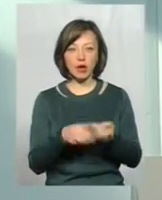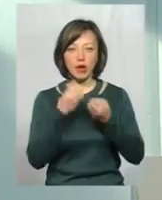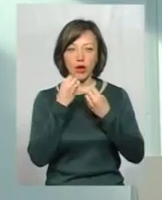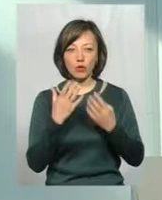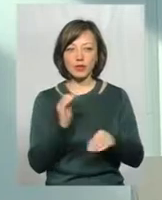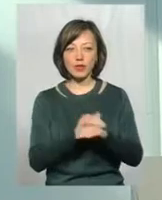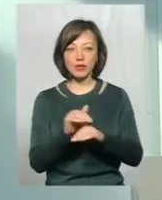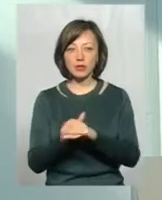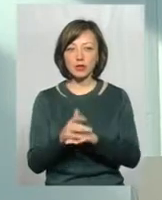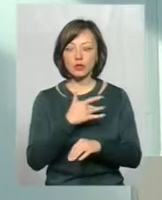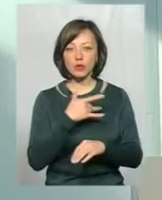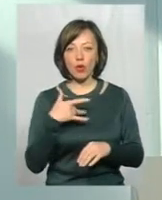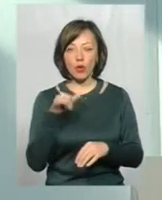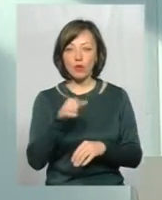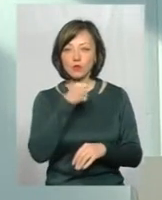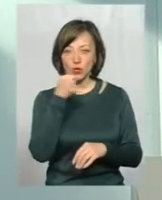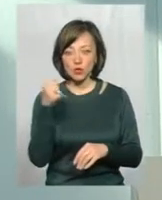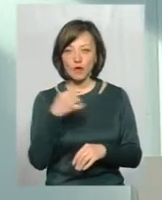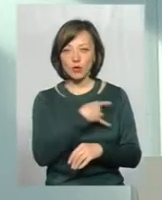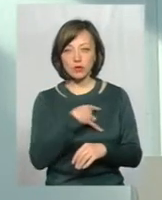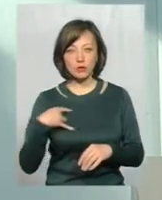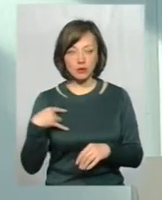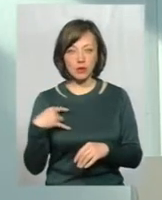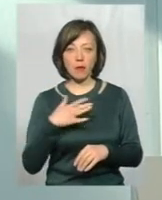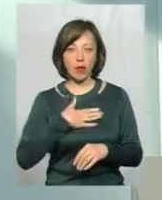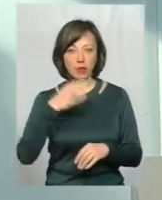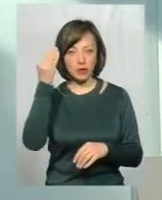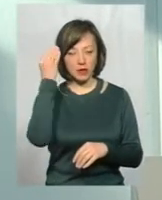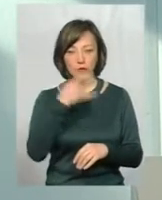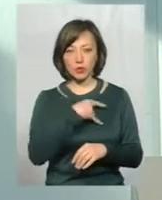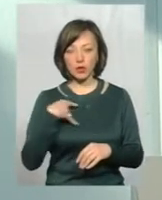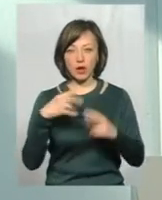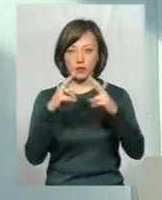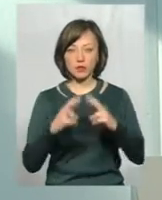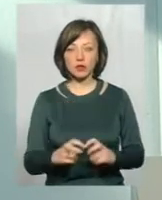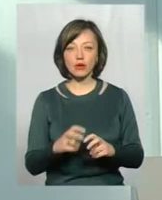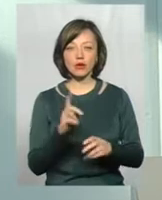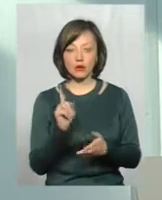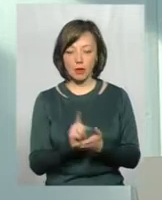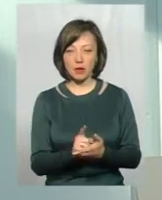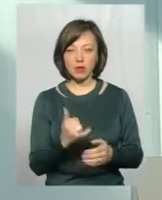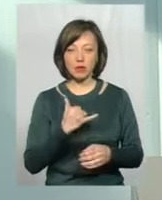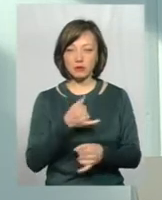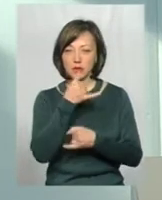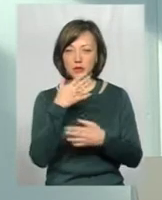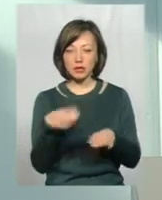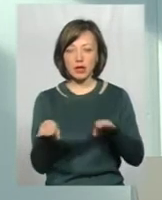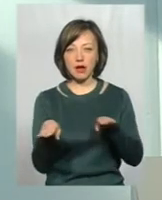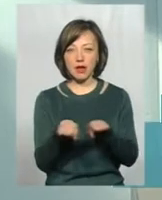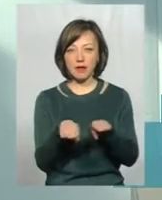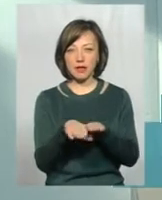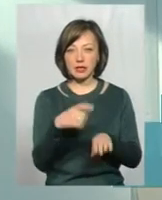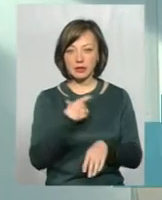за перегляд! за Моє мнення, флюорографічне обслідування тоже у нас необхідні. Ми не можемо рівняти себе